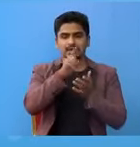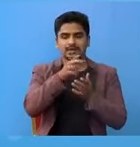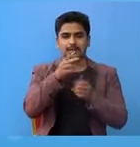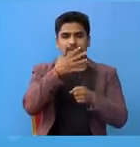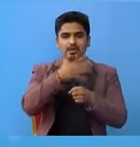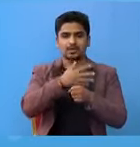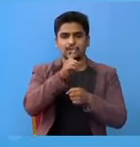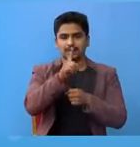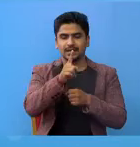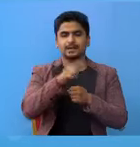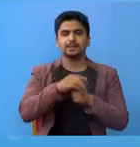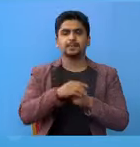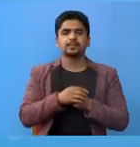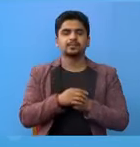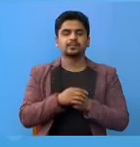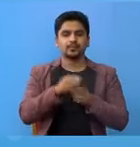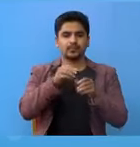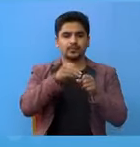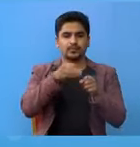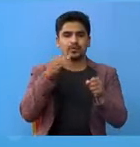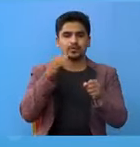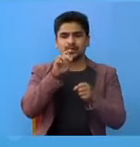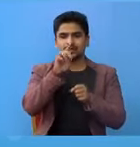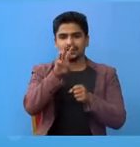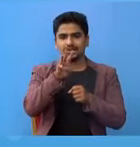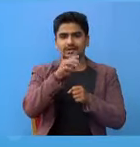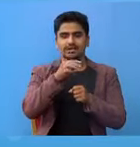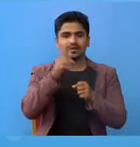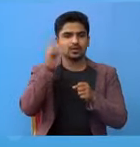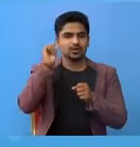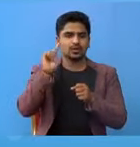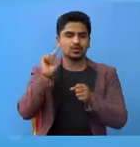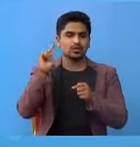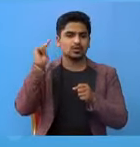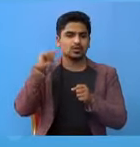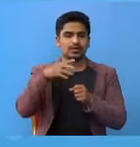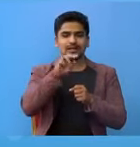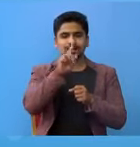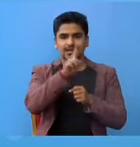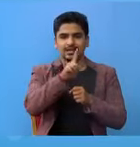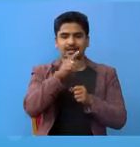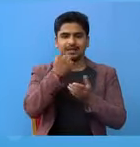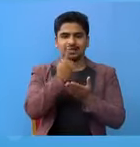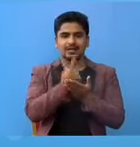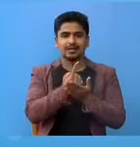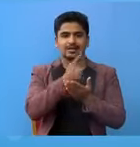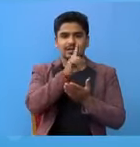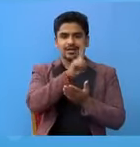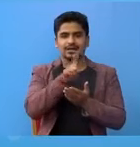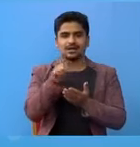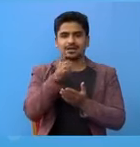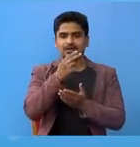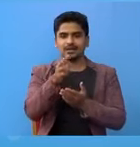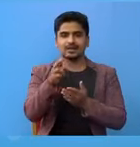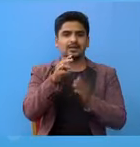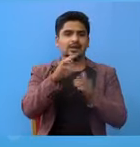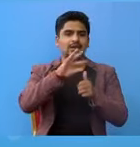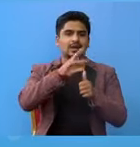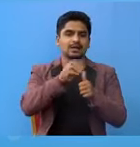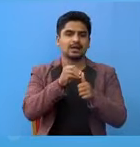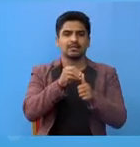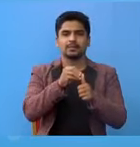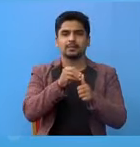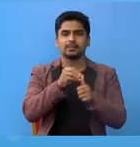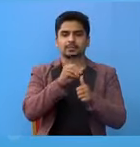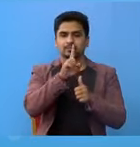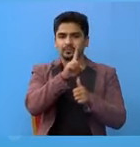जना भगतपुर का एक जना धनुसा का तीन जना कईलाली का एक जना काफान्डु का एकार जना काब्रेपलान्चुक